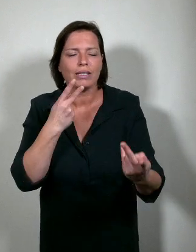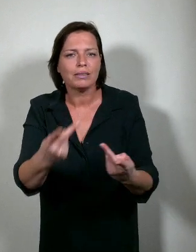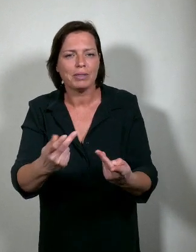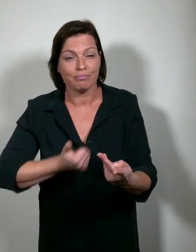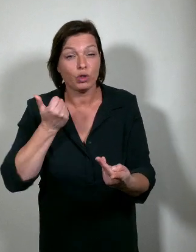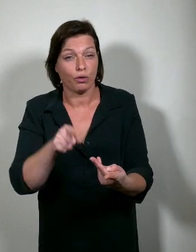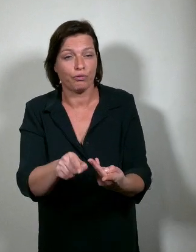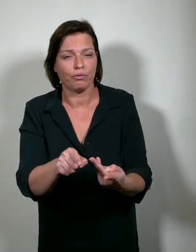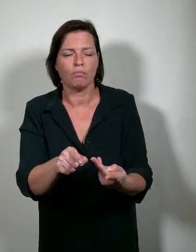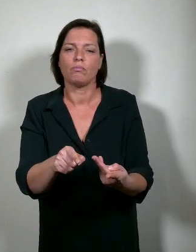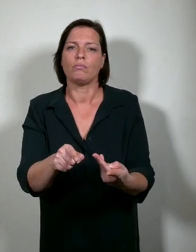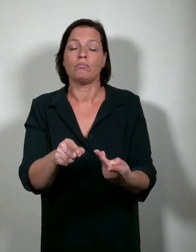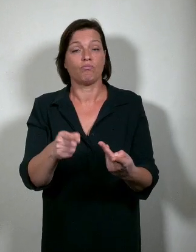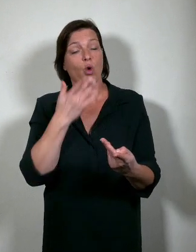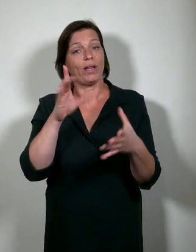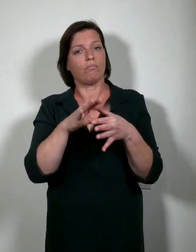het is een grote zet.